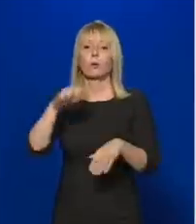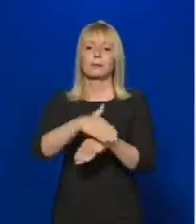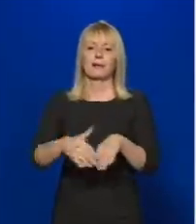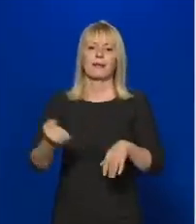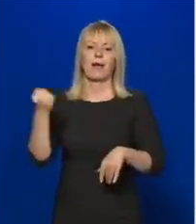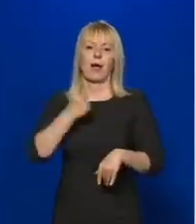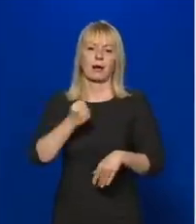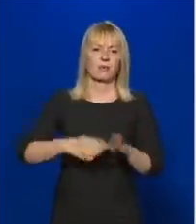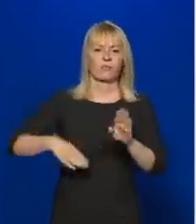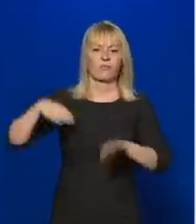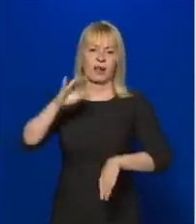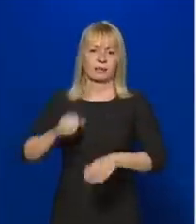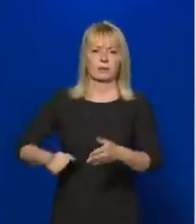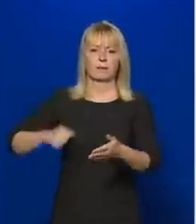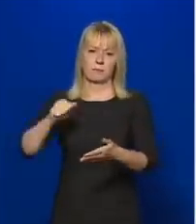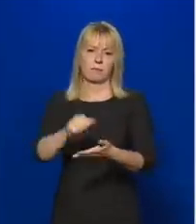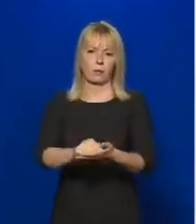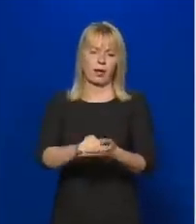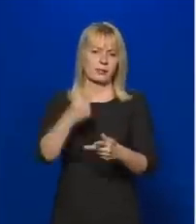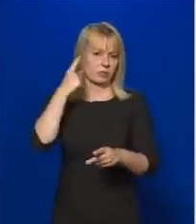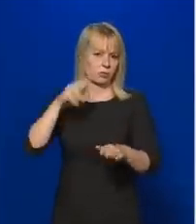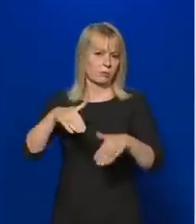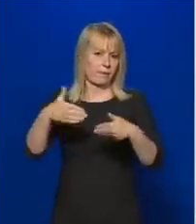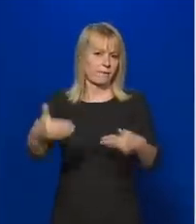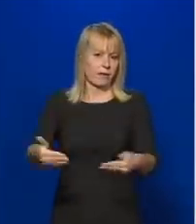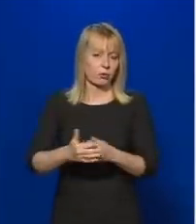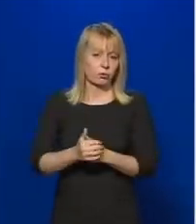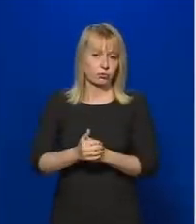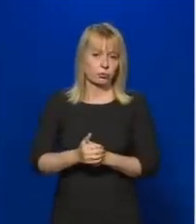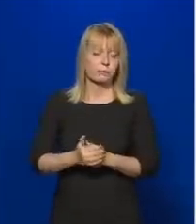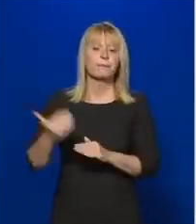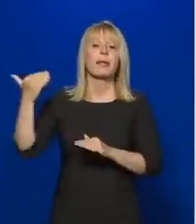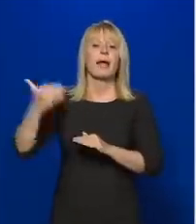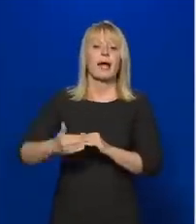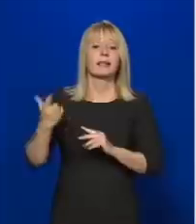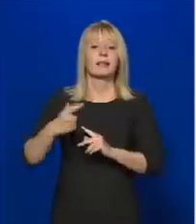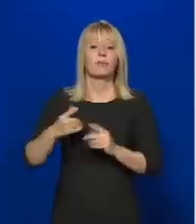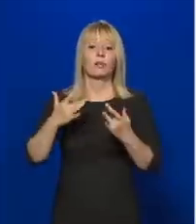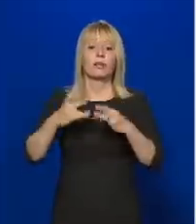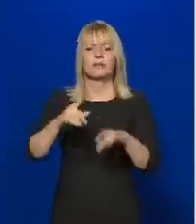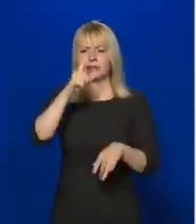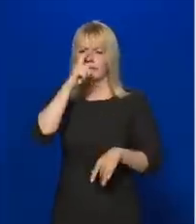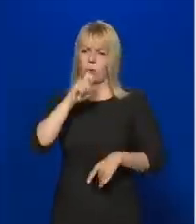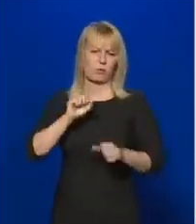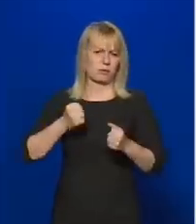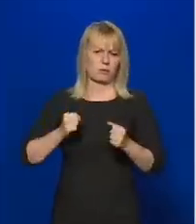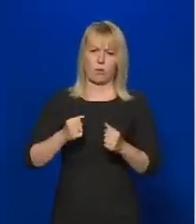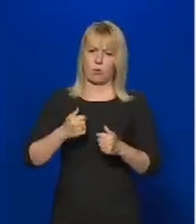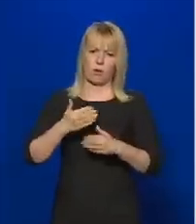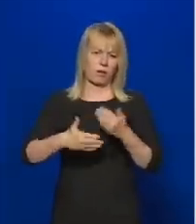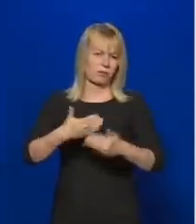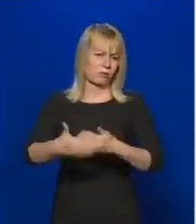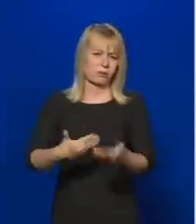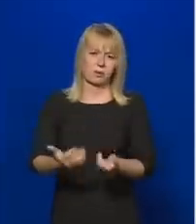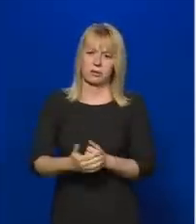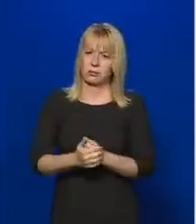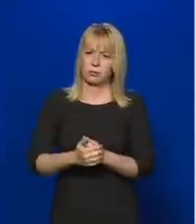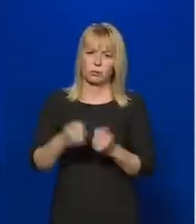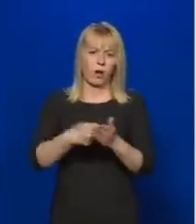feletti beruházás megvalósul. Eddig is szerintem az volt a helyzet, hogy egy rossz gyakorlatot folytattunk az adó